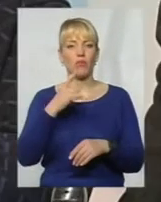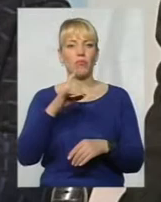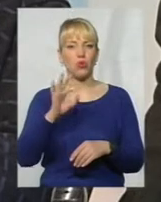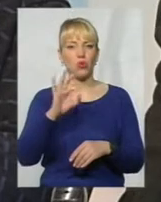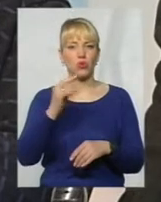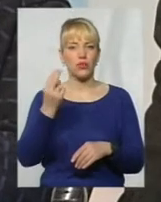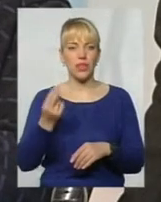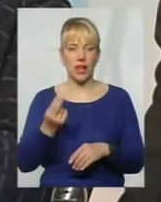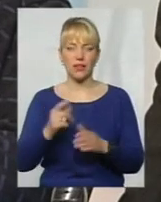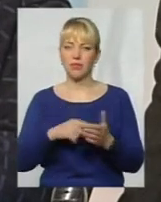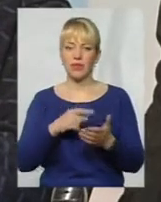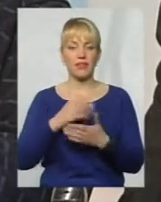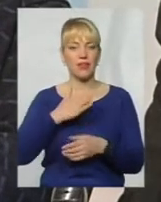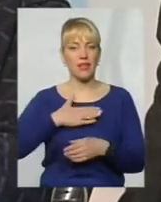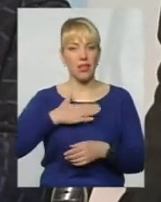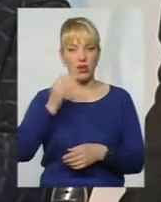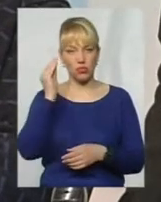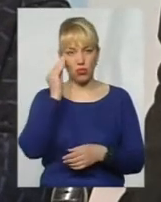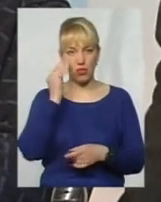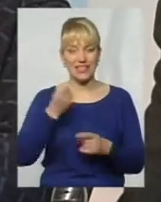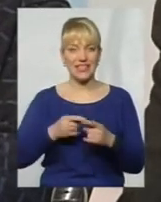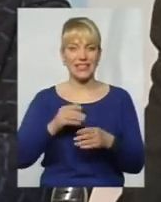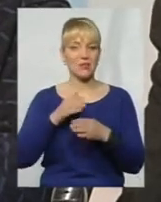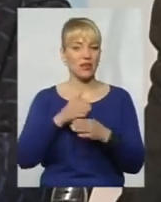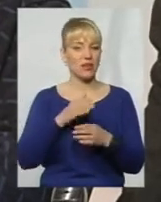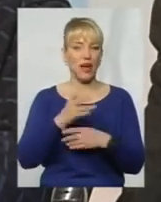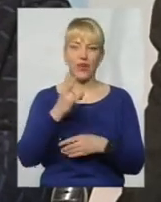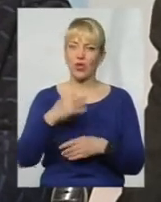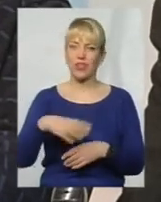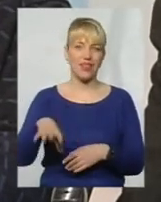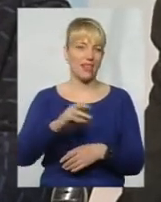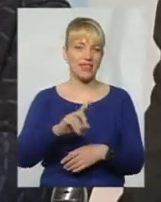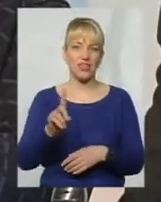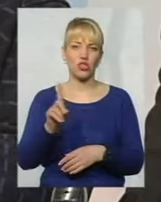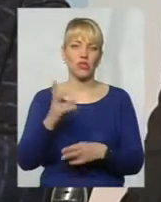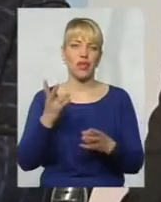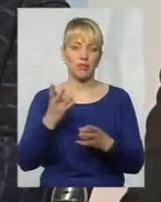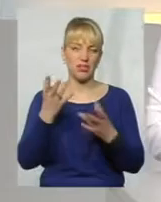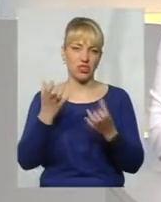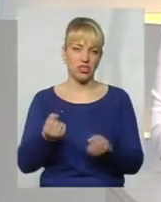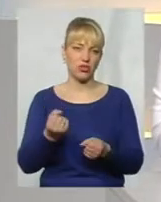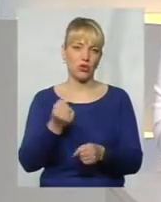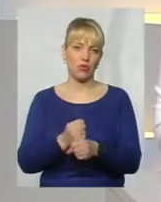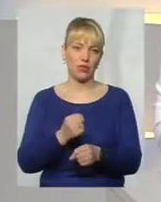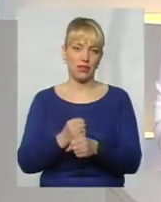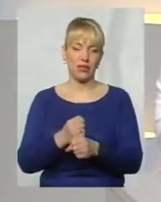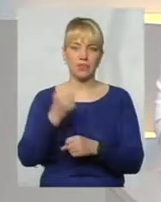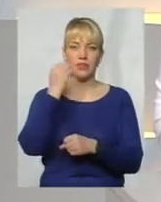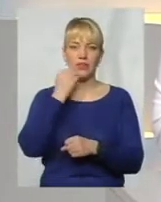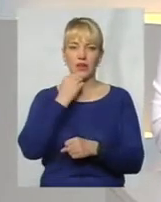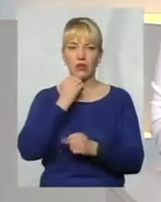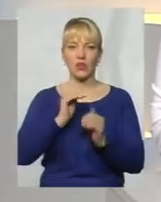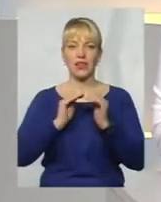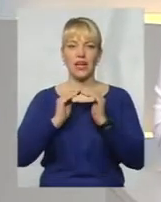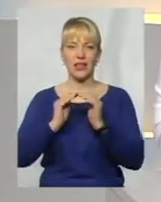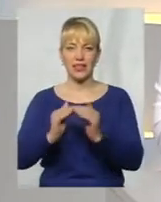але на наш погляд воно сприяє, але це ще не знає, вона повністю вирішена. Дякую, пане Володимир. Накриття